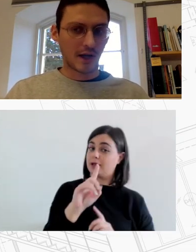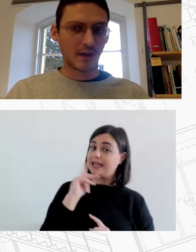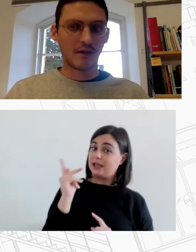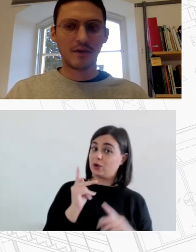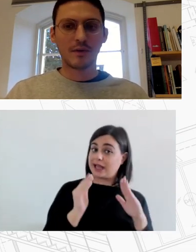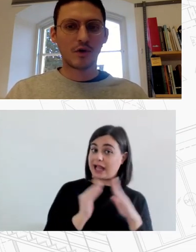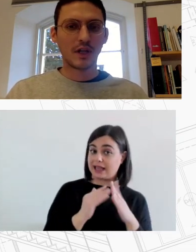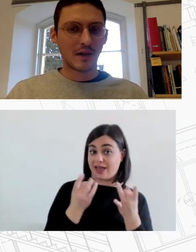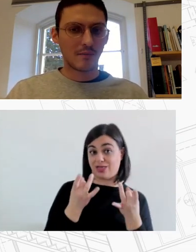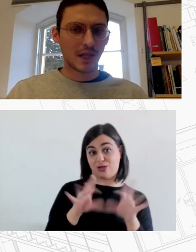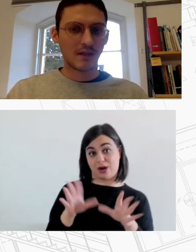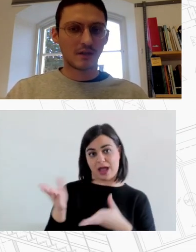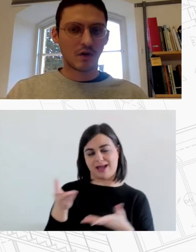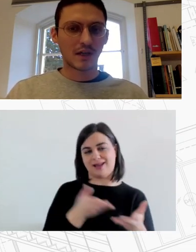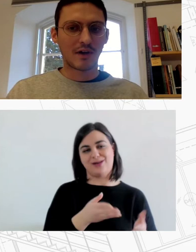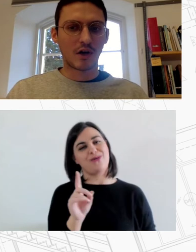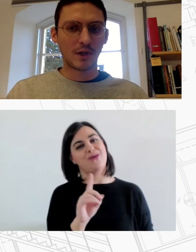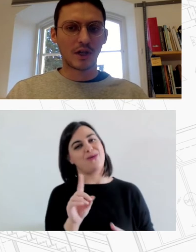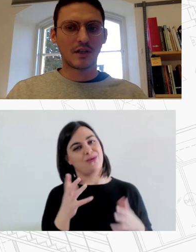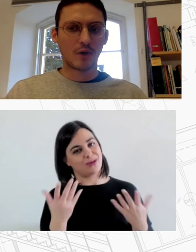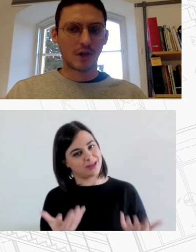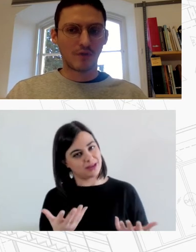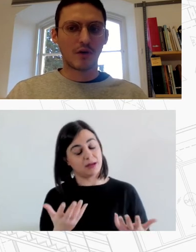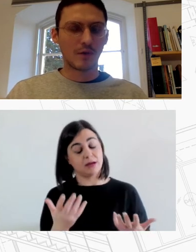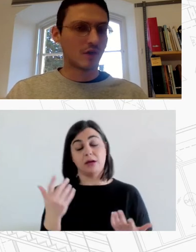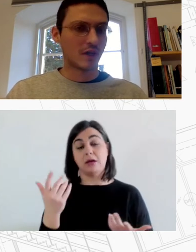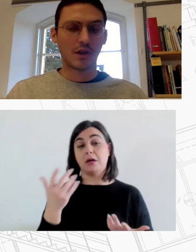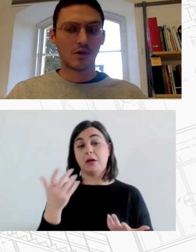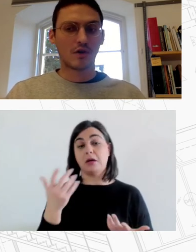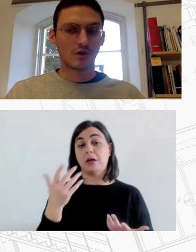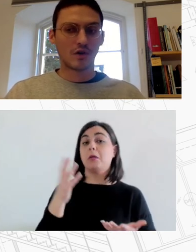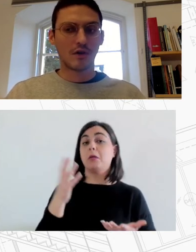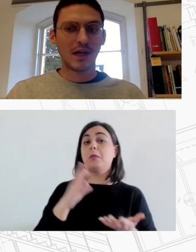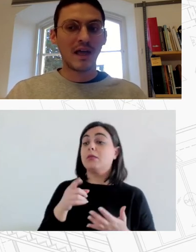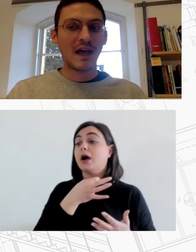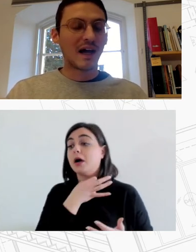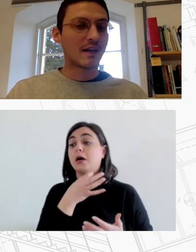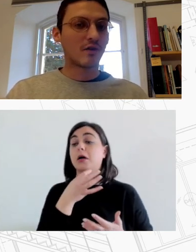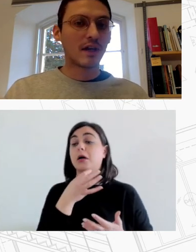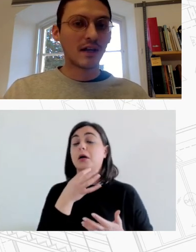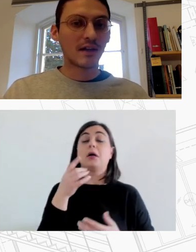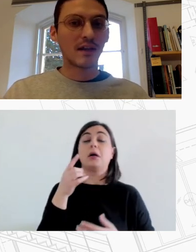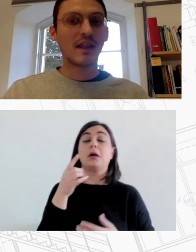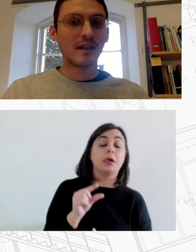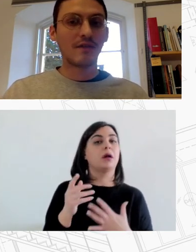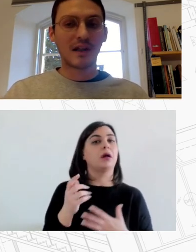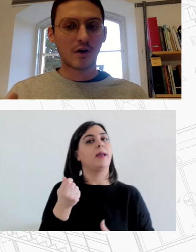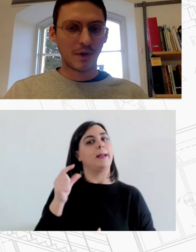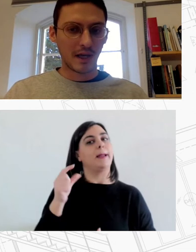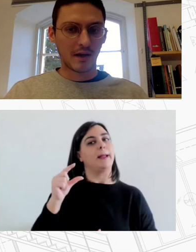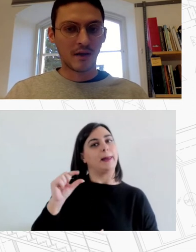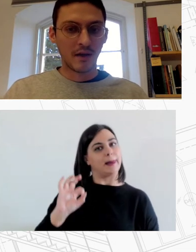δωρεάν Βέβαια μπορεί να μηδενιστεί το καταβαλόμενο αντίτυπο αν ο ωφελούμενος έχει μηδονικό εισόδημα Αλλά η κοινωνική κατοικία δεν είναι